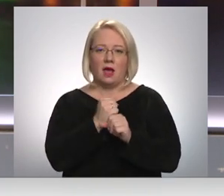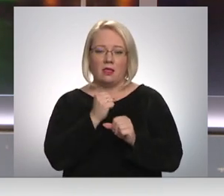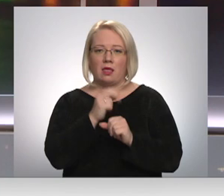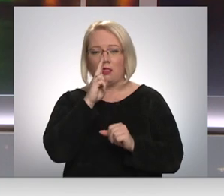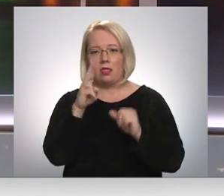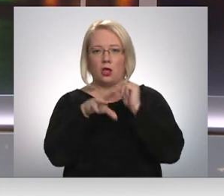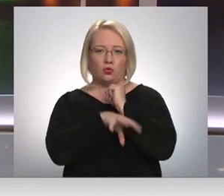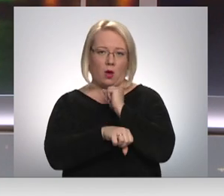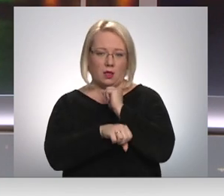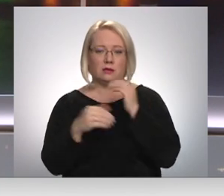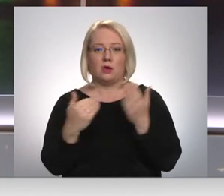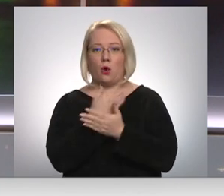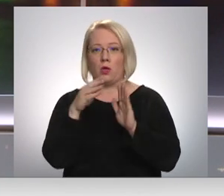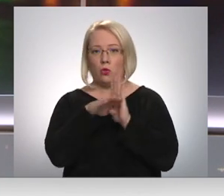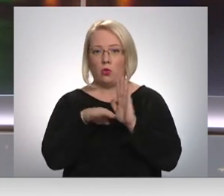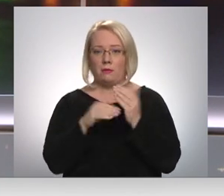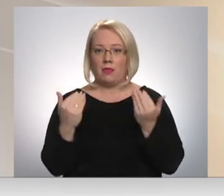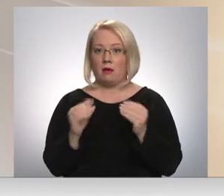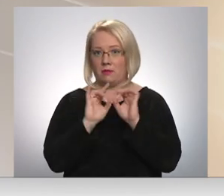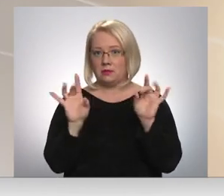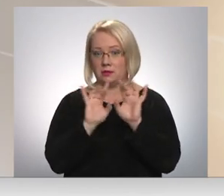jaunajiem noteikumiem stāsta Dāvids Freidenfelts.